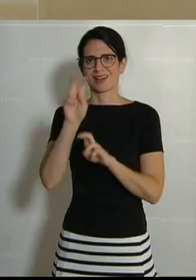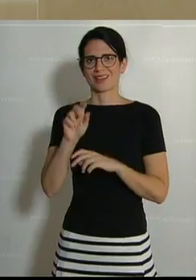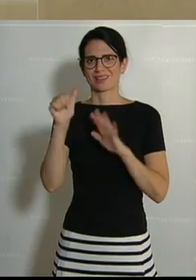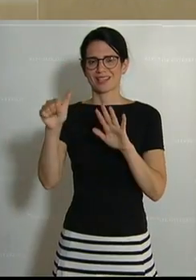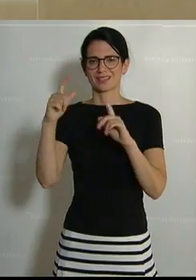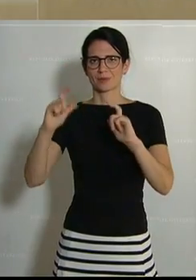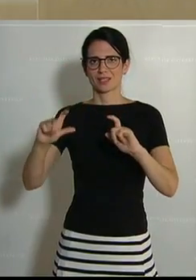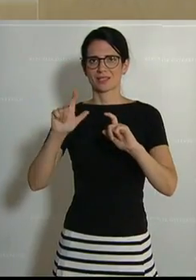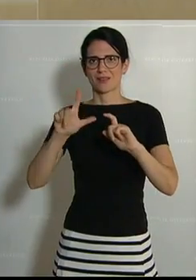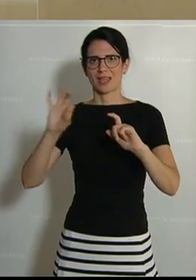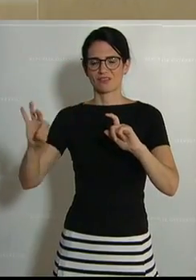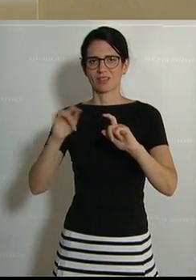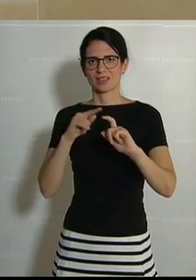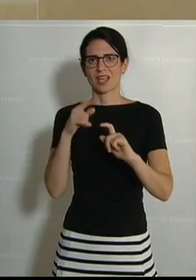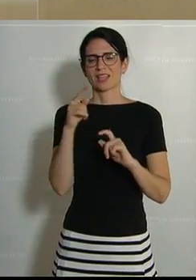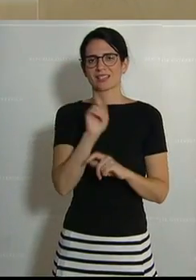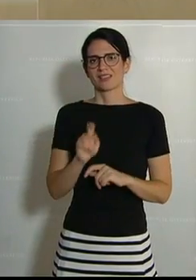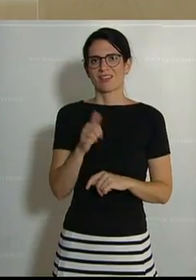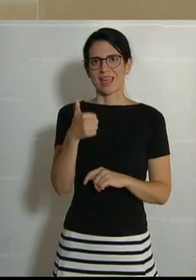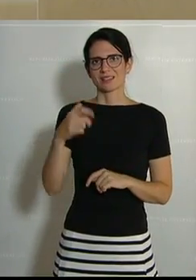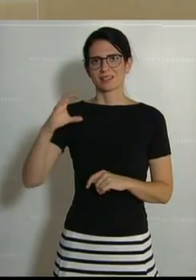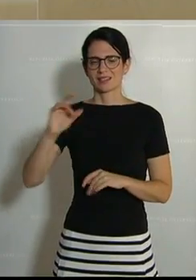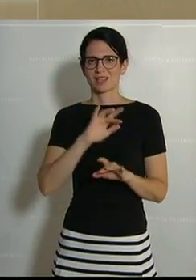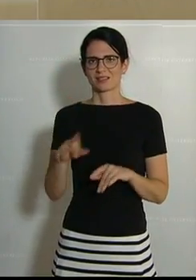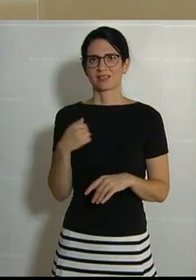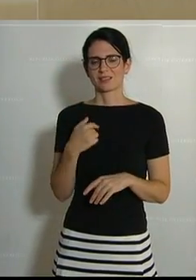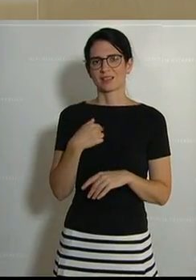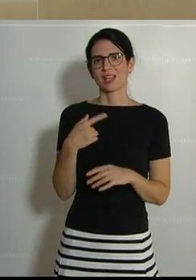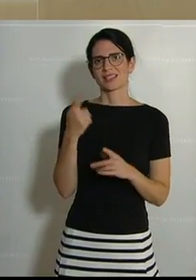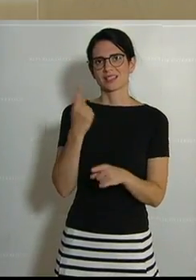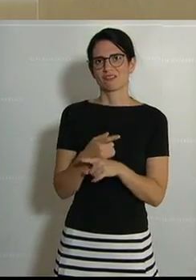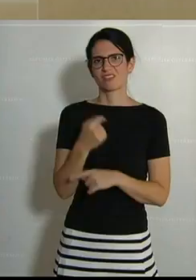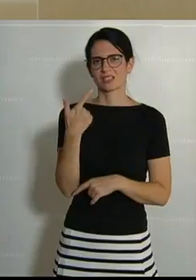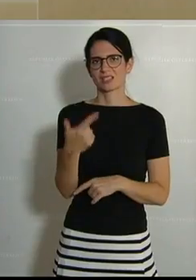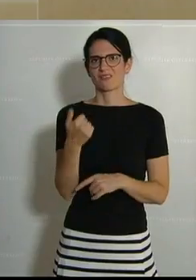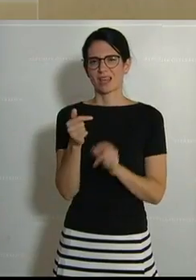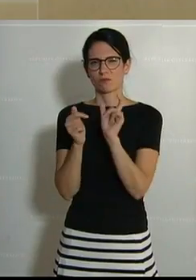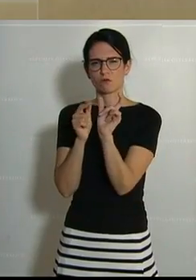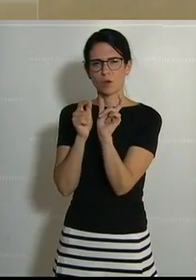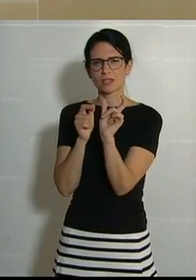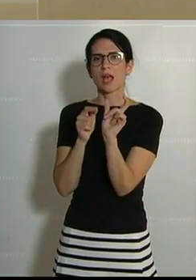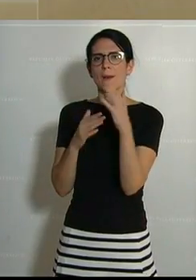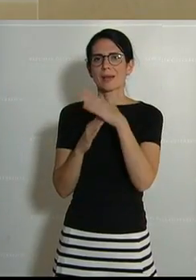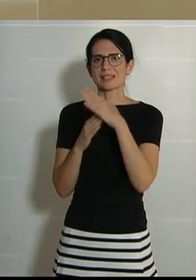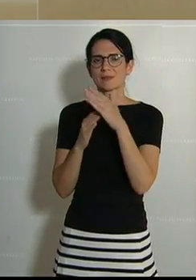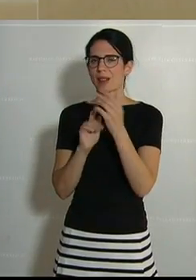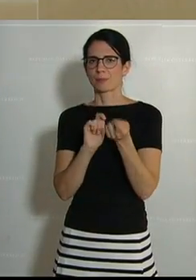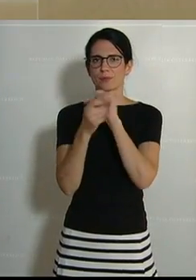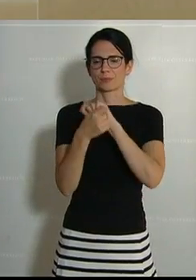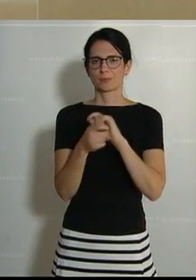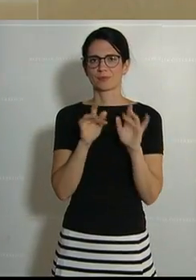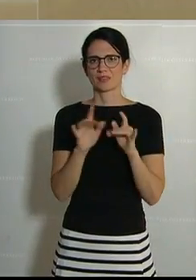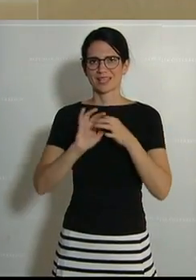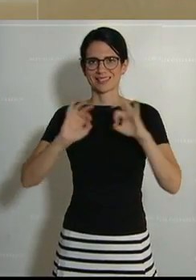6 Absatz 2f Ziffer 1c in der Fassung der Ziffer 2 entfällt das Wort maximal und wird nach dem Wort festzulegen